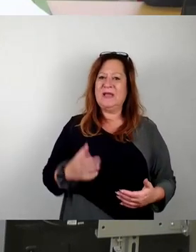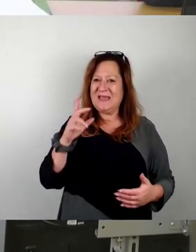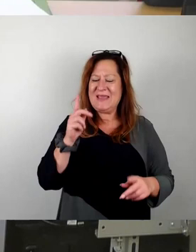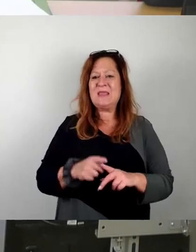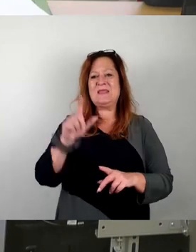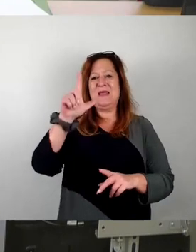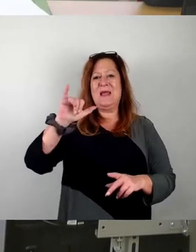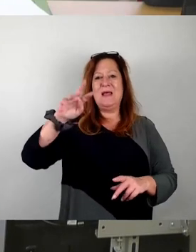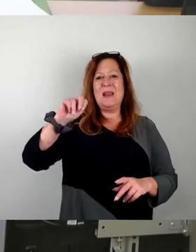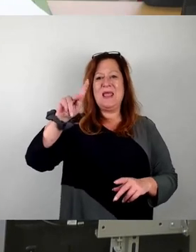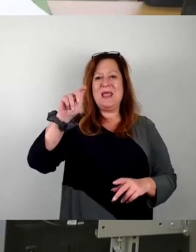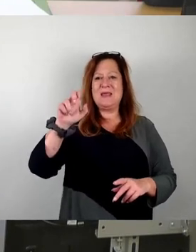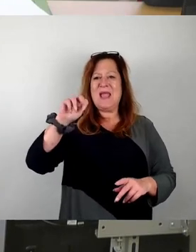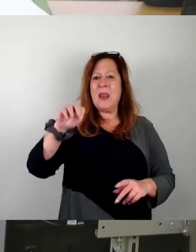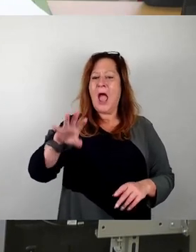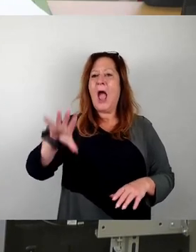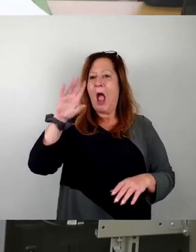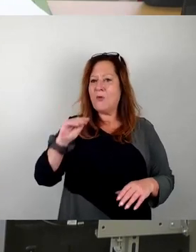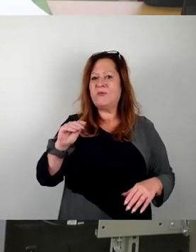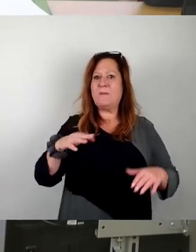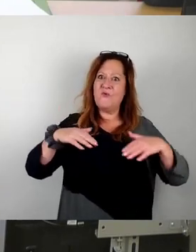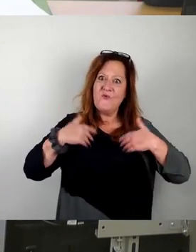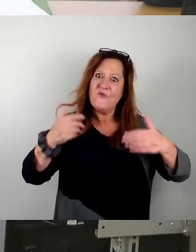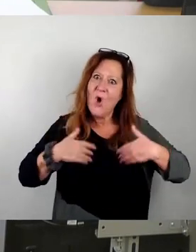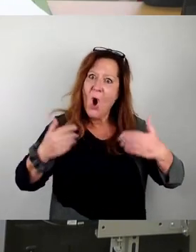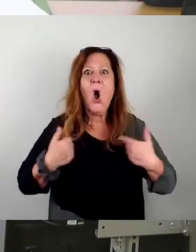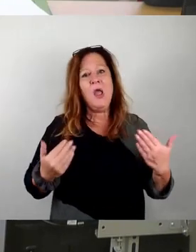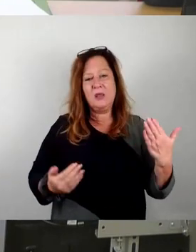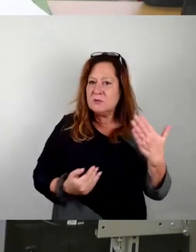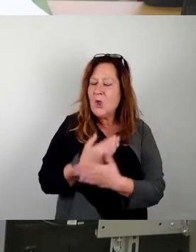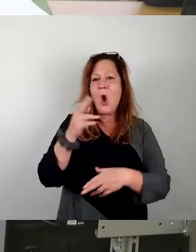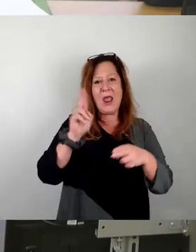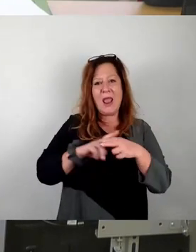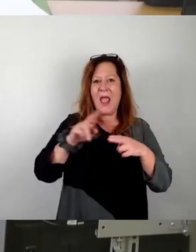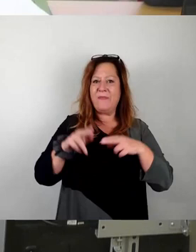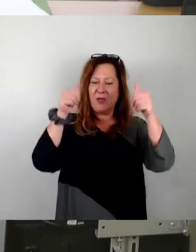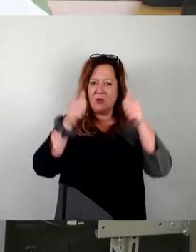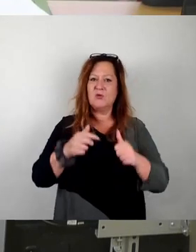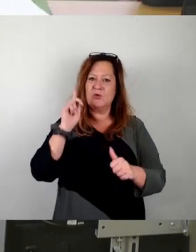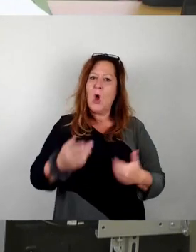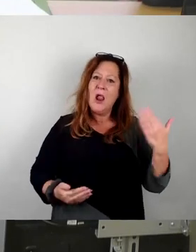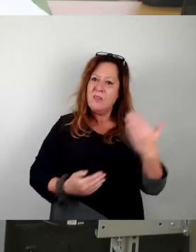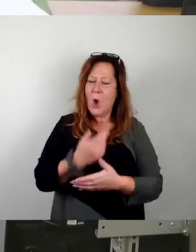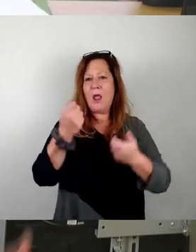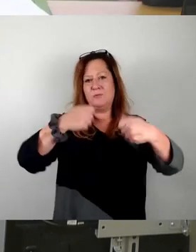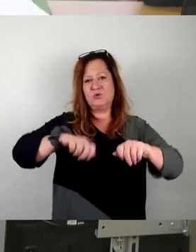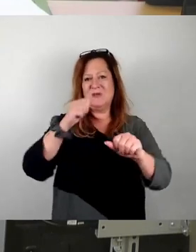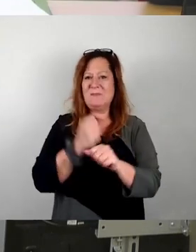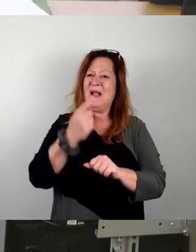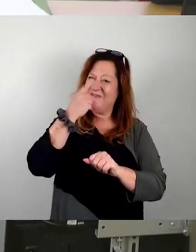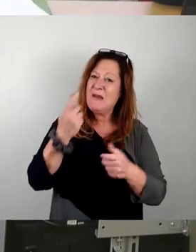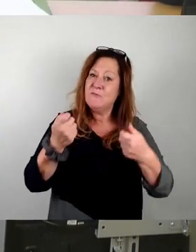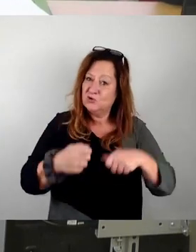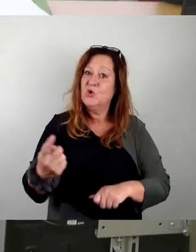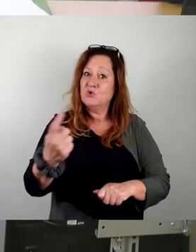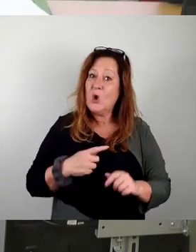dankbar und freuen sich über einen neuen Änderungsantrag. Und wir sollen es jetzt neu beschließen. Wenn wir es dann beschließen würden, kommt nächste Woche